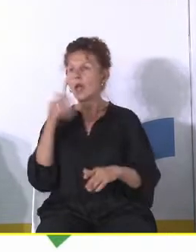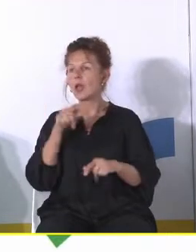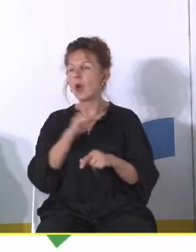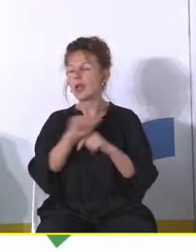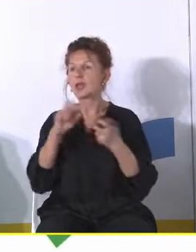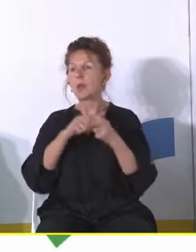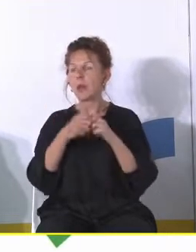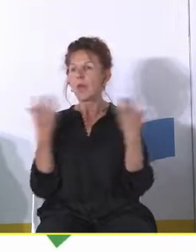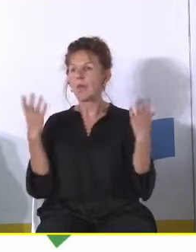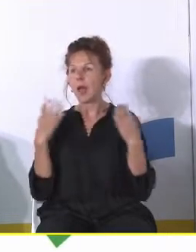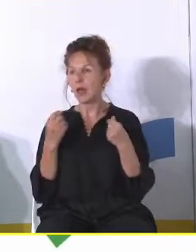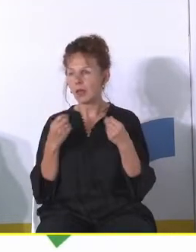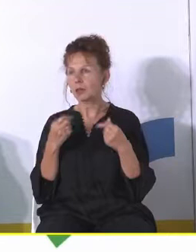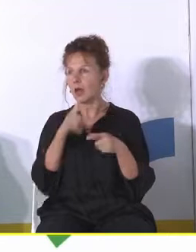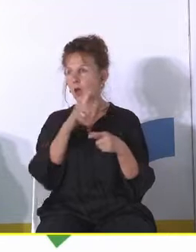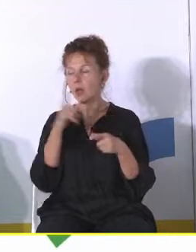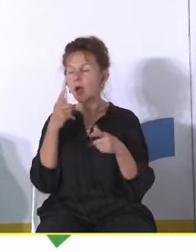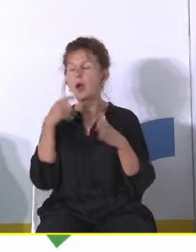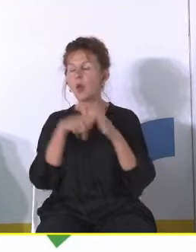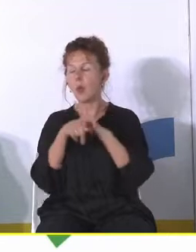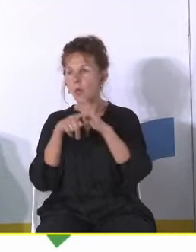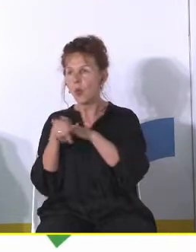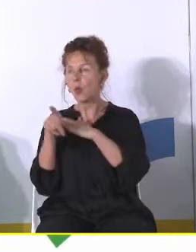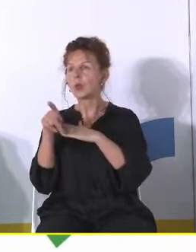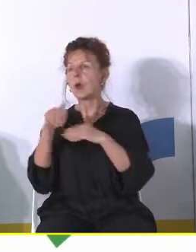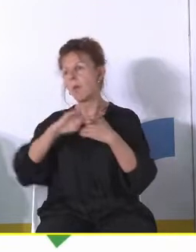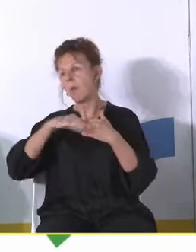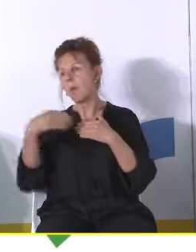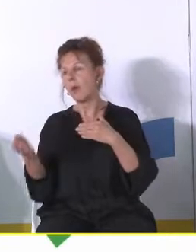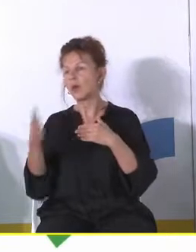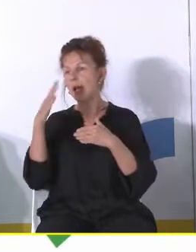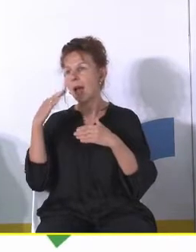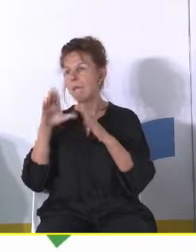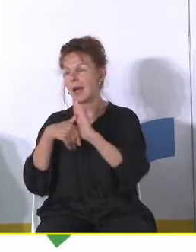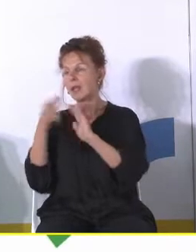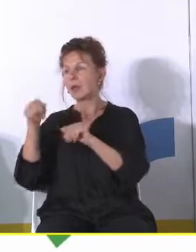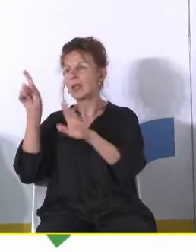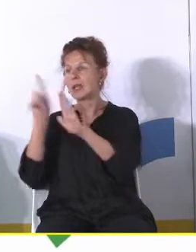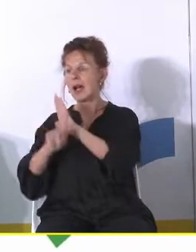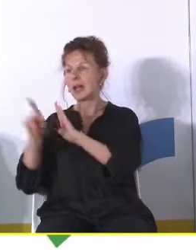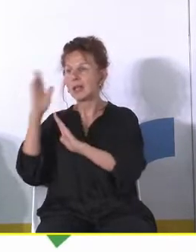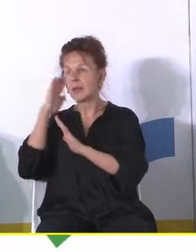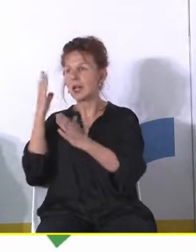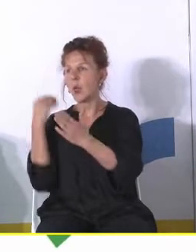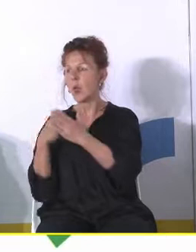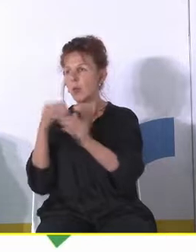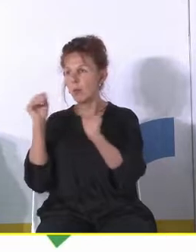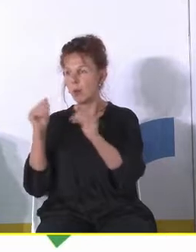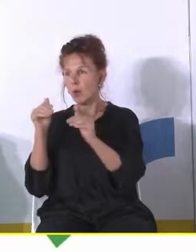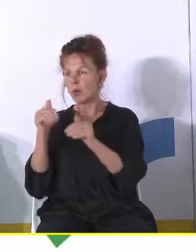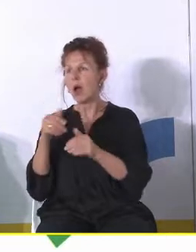ekonomiczny i ludzie uciekają poza miasto bo są tańsze mieszkania problem